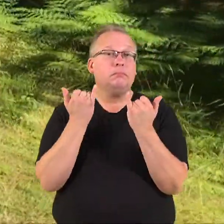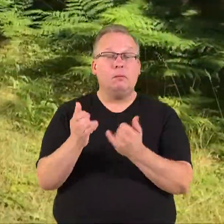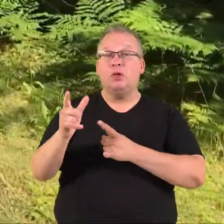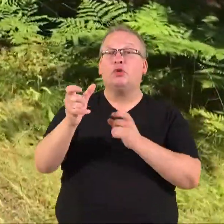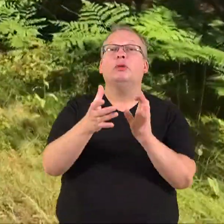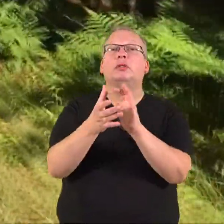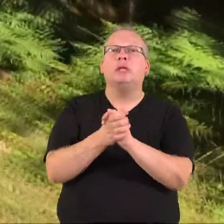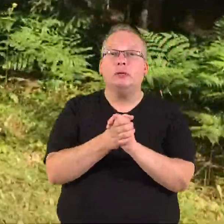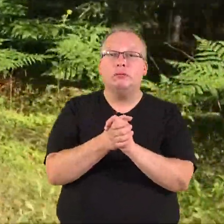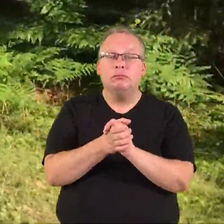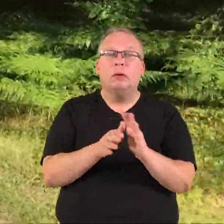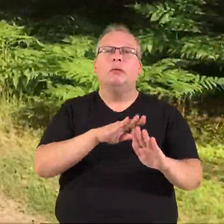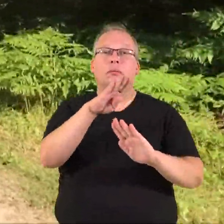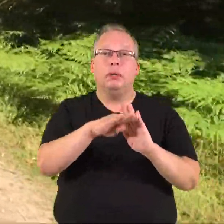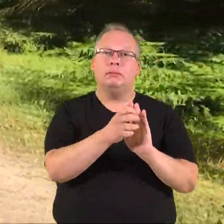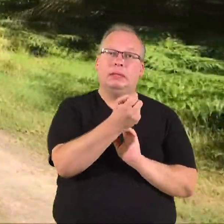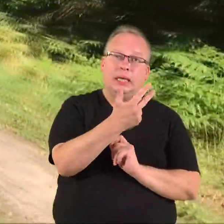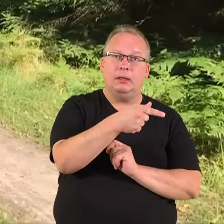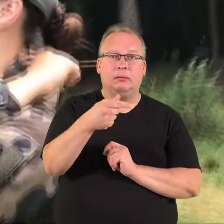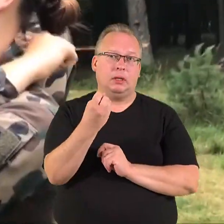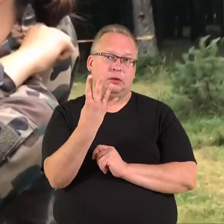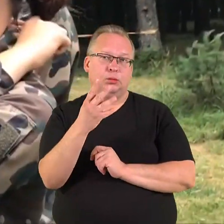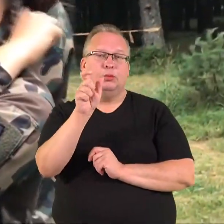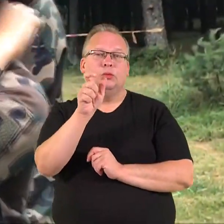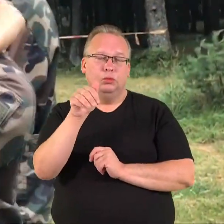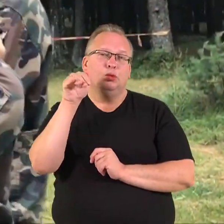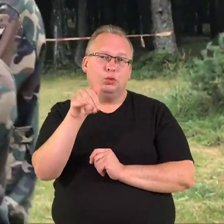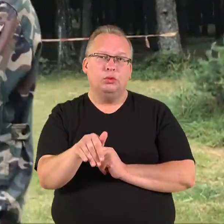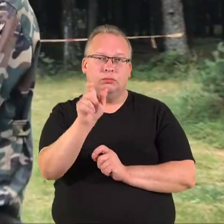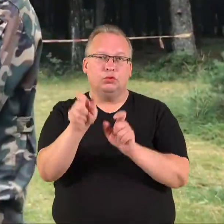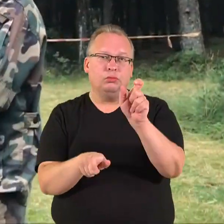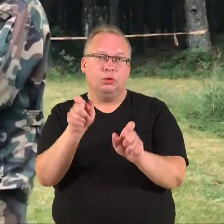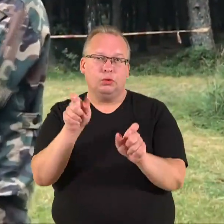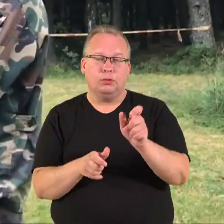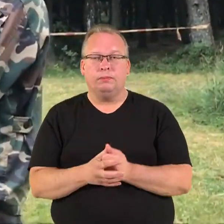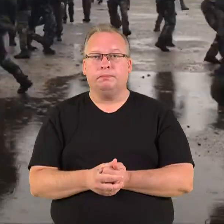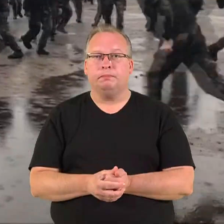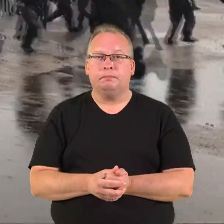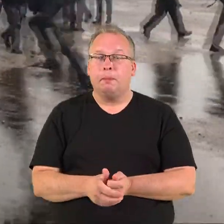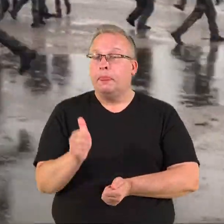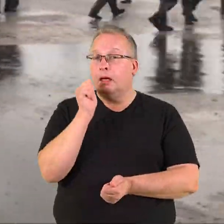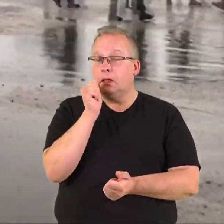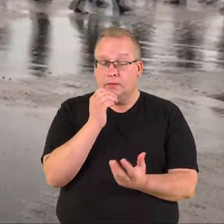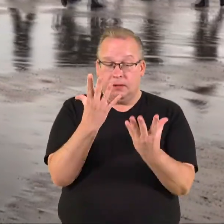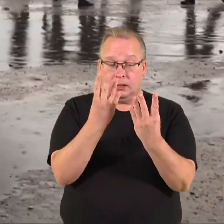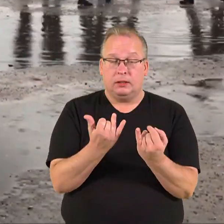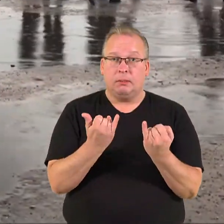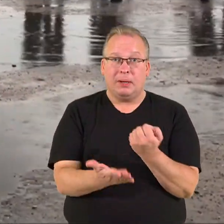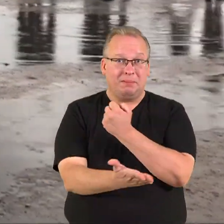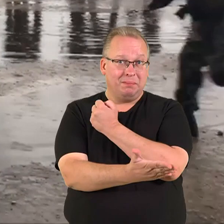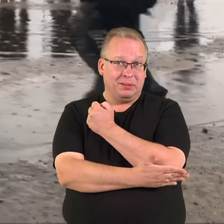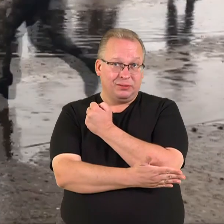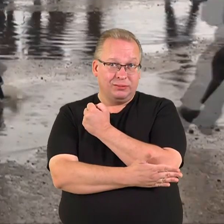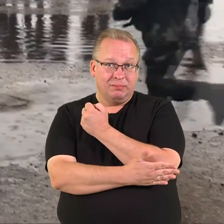sąjungai priklauso apie 13-14 tūkstančių narių. Su kiekvieną dieną, šiandieną ir paskutinio